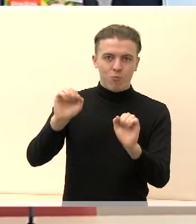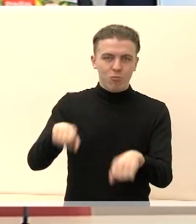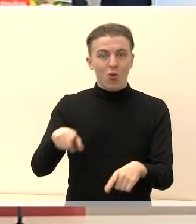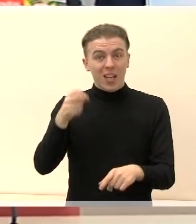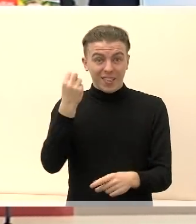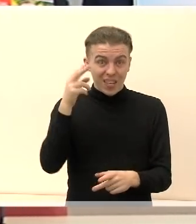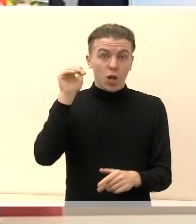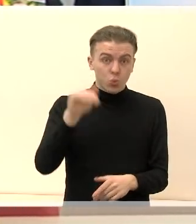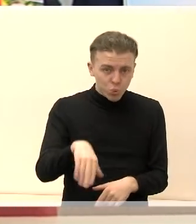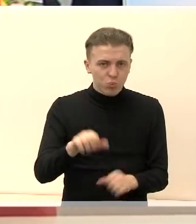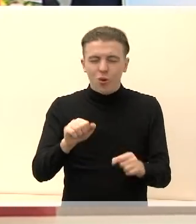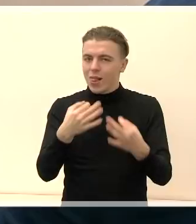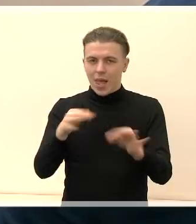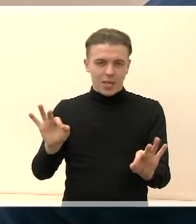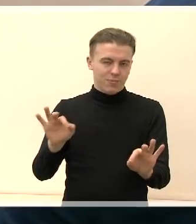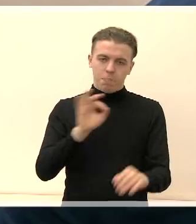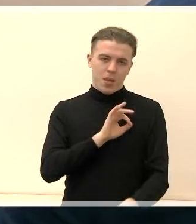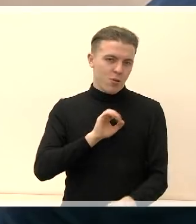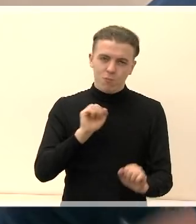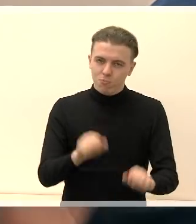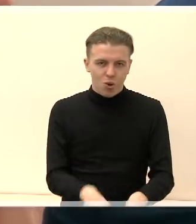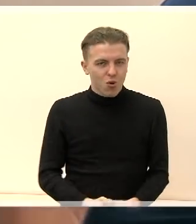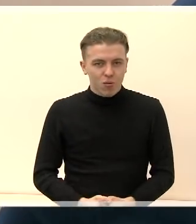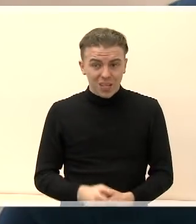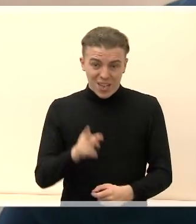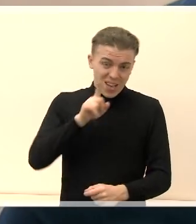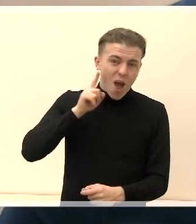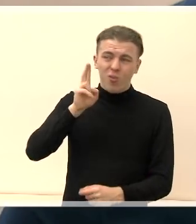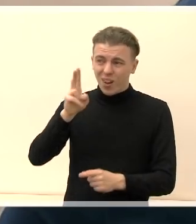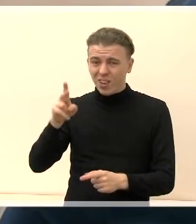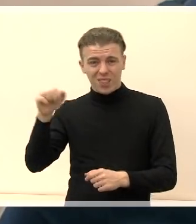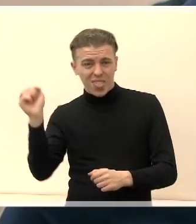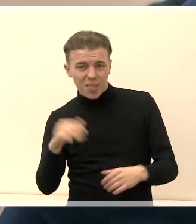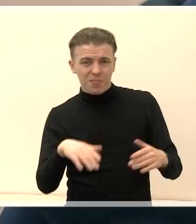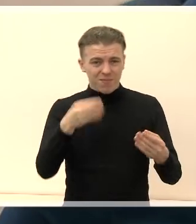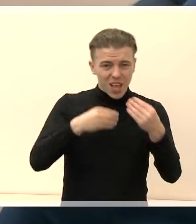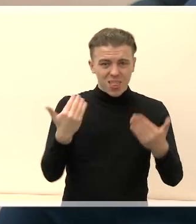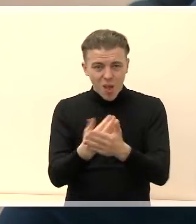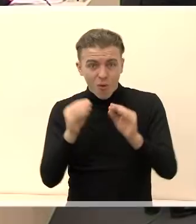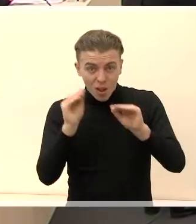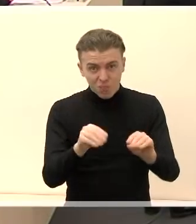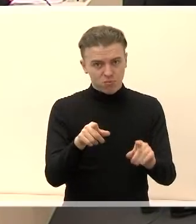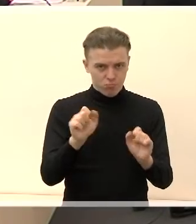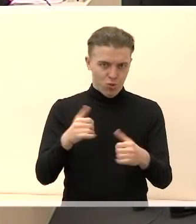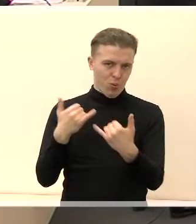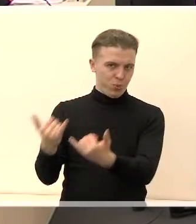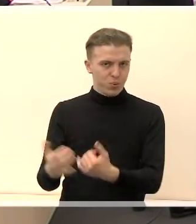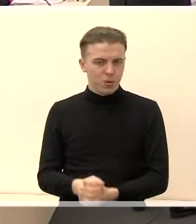tūkstančių labai laisvai išnaudoti būtent tokiem jauniem, naujiem verslam. Dar vieną kartelę.